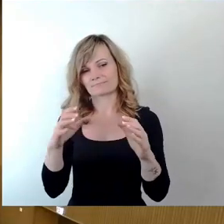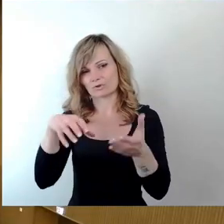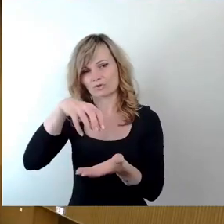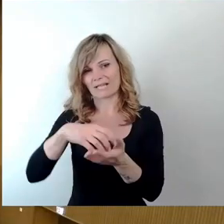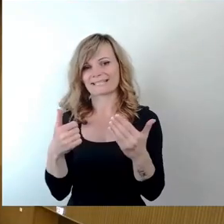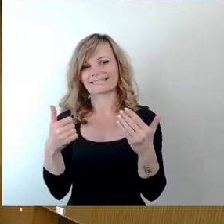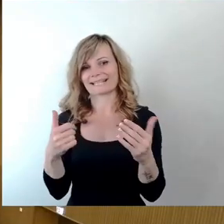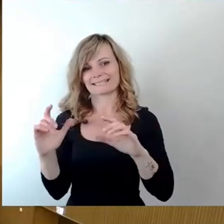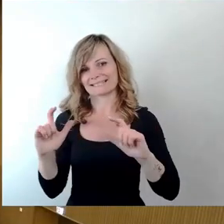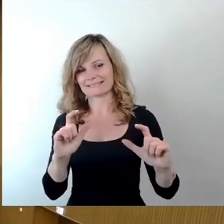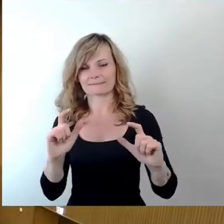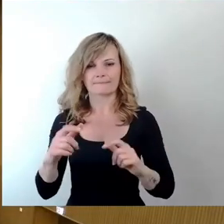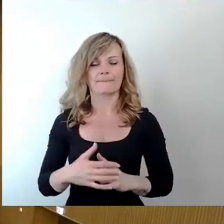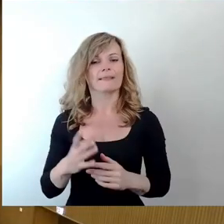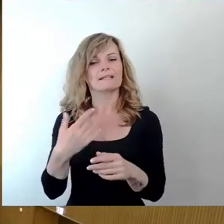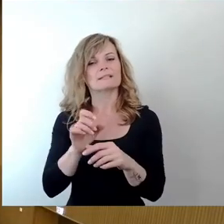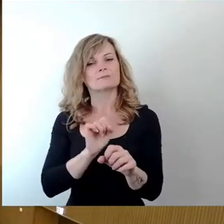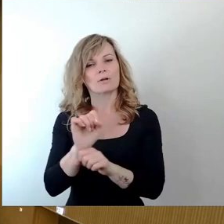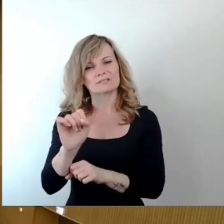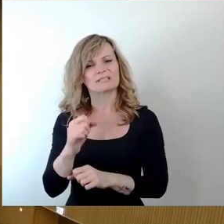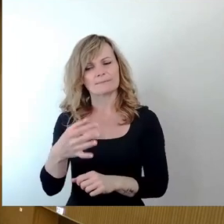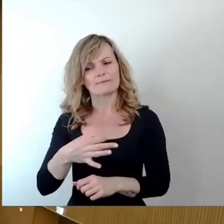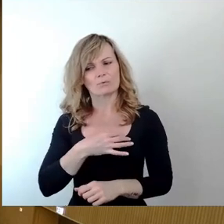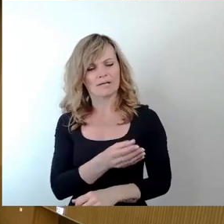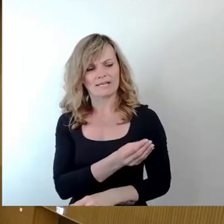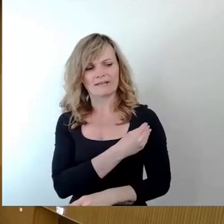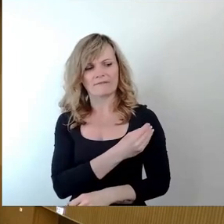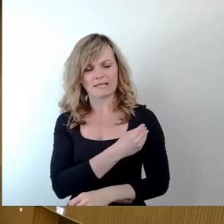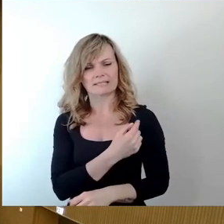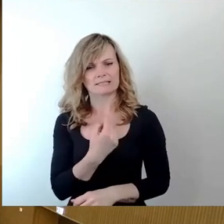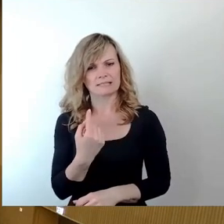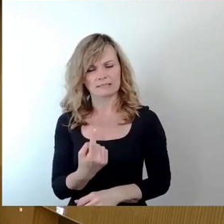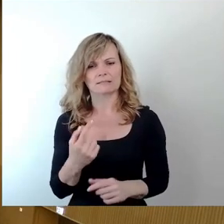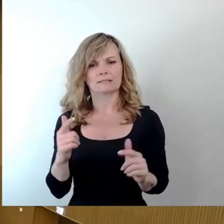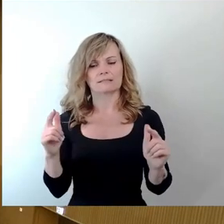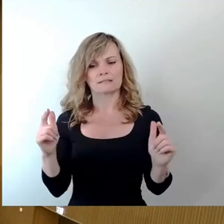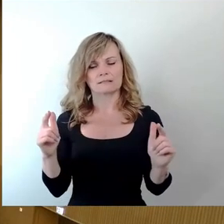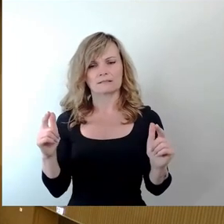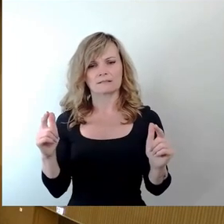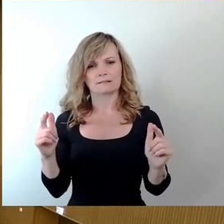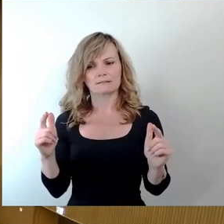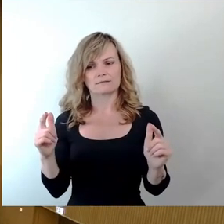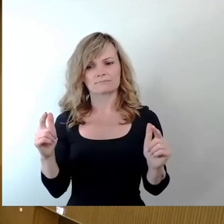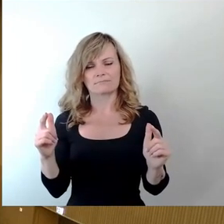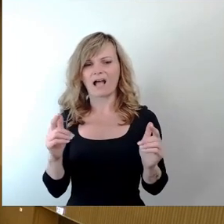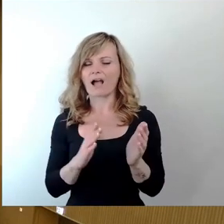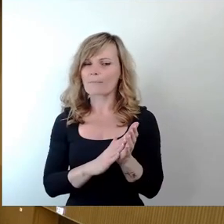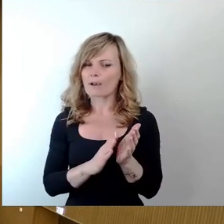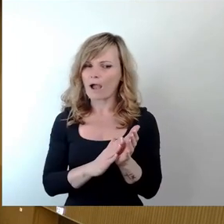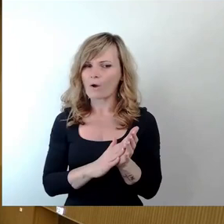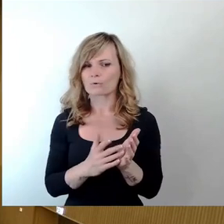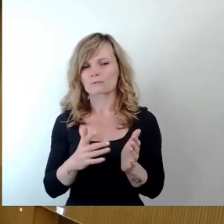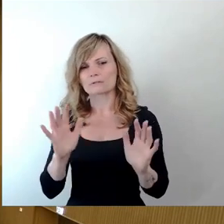Das gibt mir aber trotzdem den Hinweis, keine Applaus oder andere